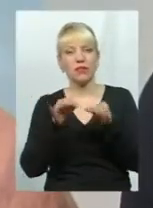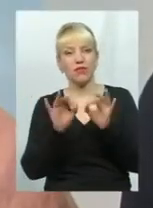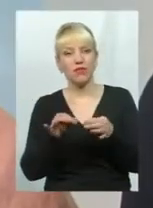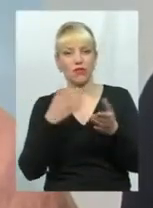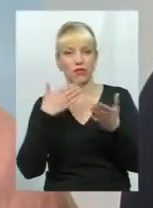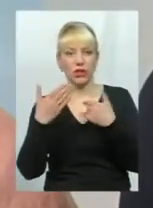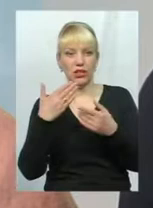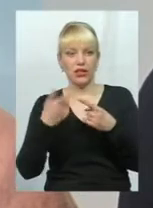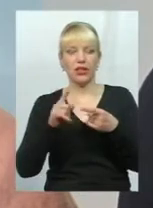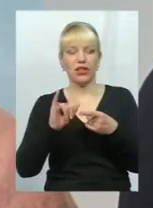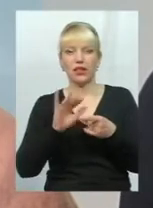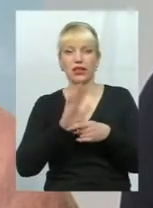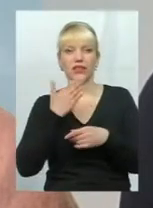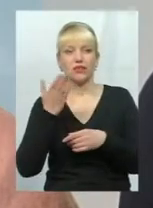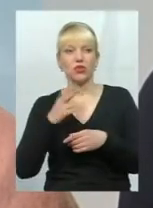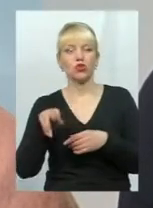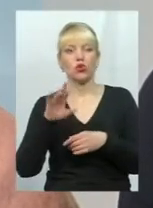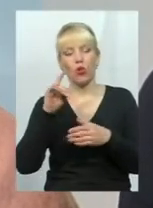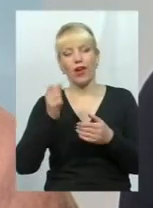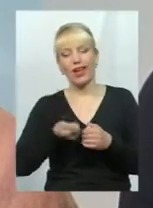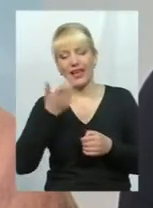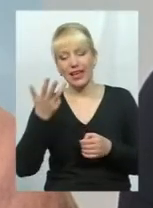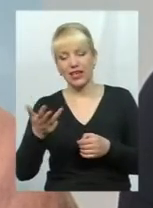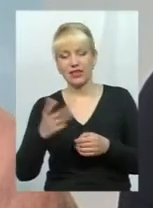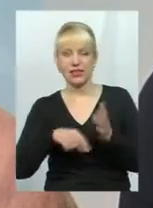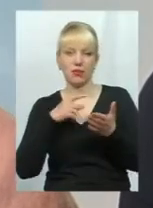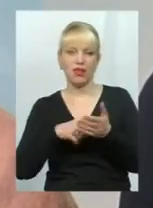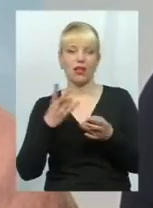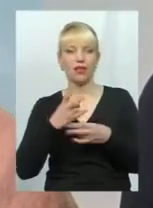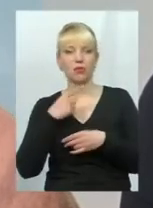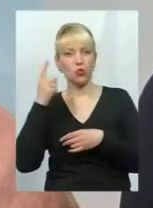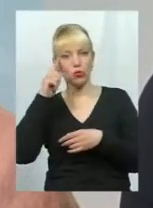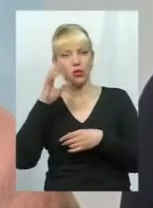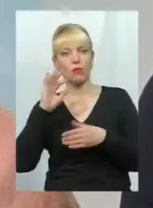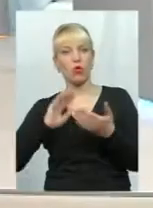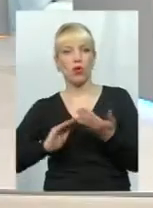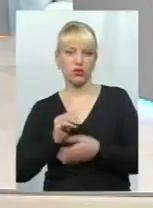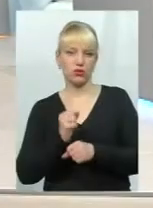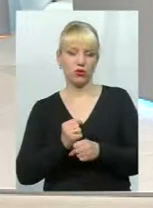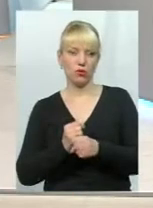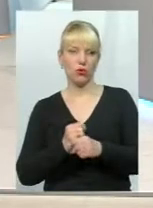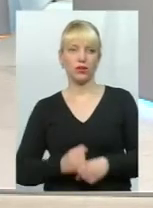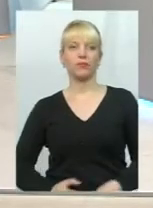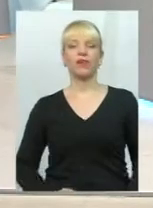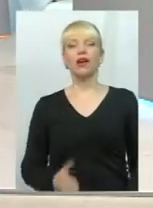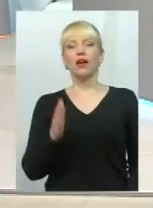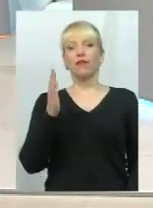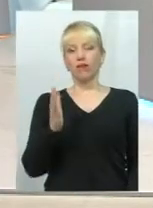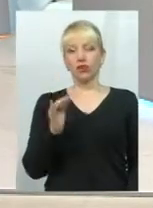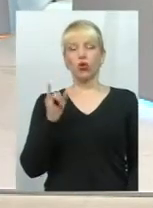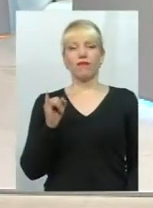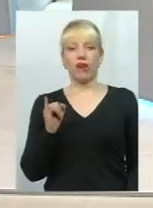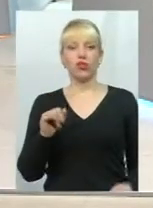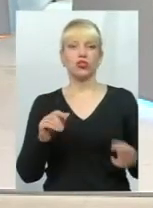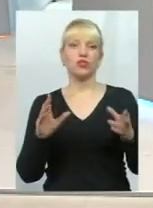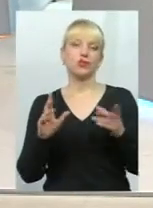процесів і не звітувати щодо кількості. Питання щодо якості роботи. Віктор Іванович, разом з тим, що